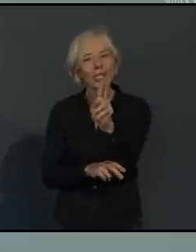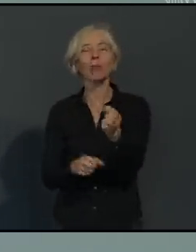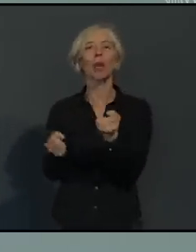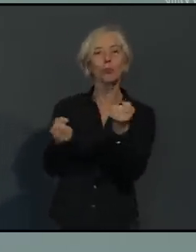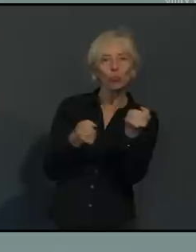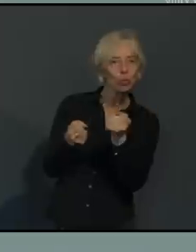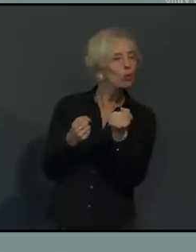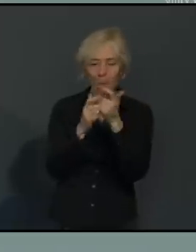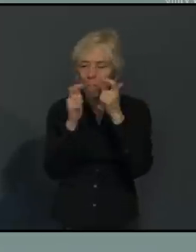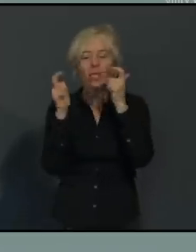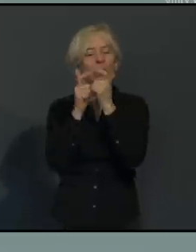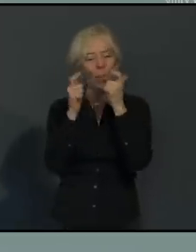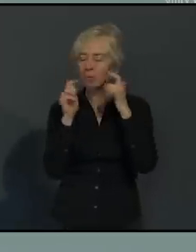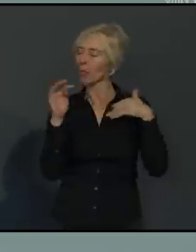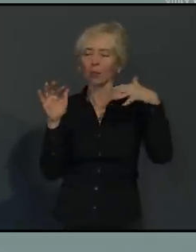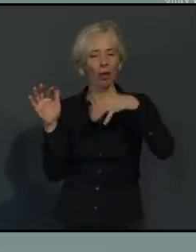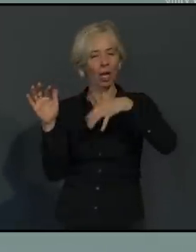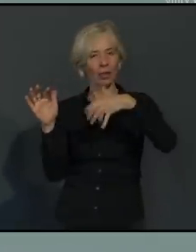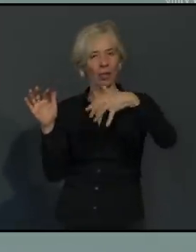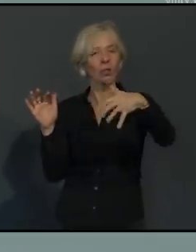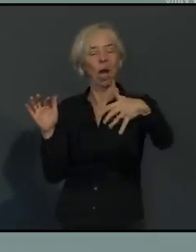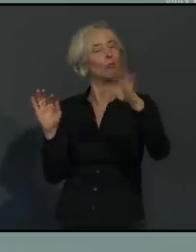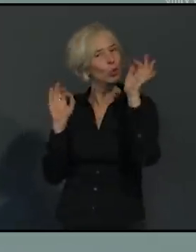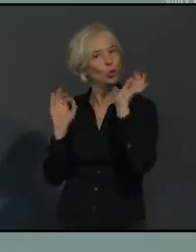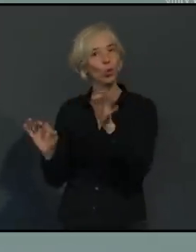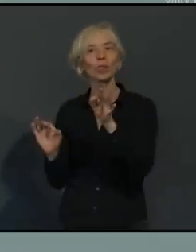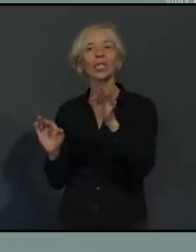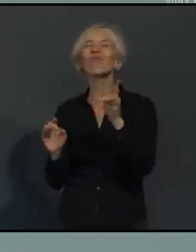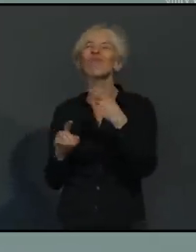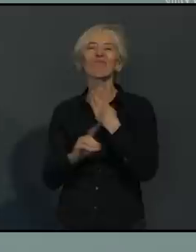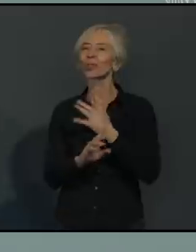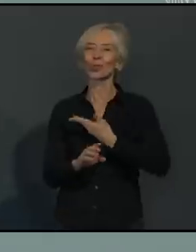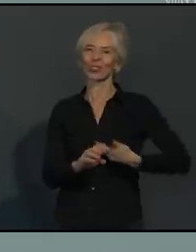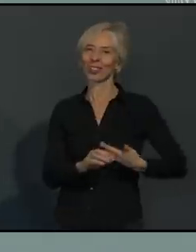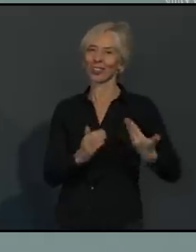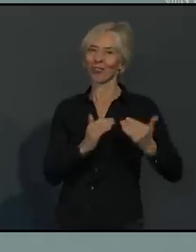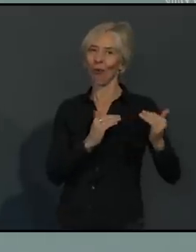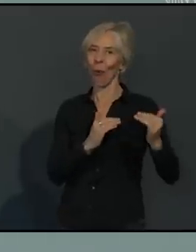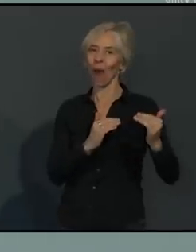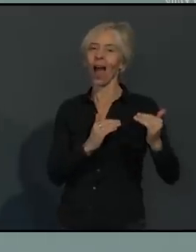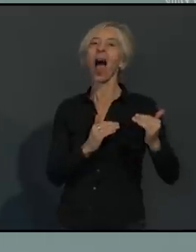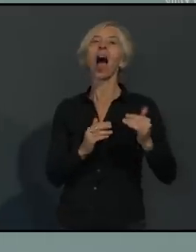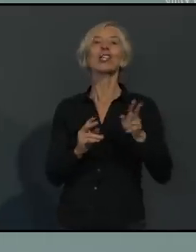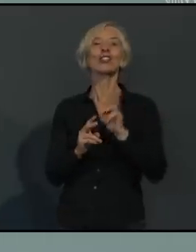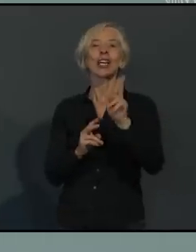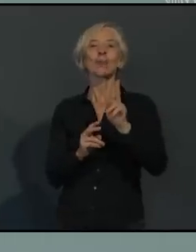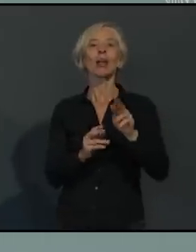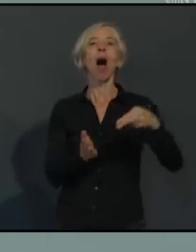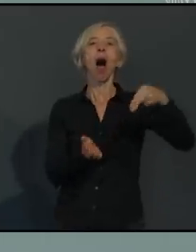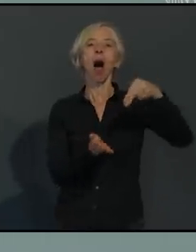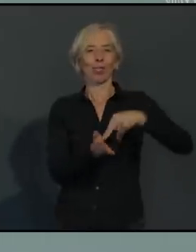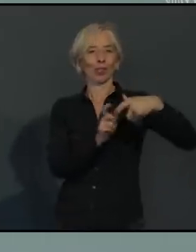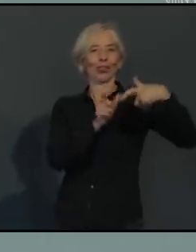zufrieden sind wir beispielsweise im Bereich von Haltestellen oder auch in sonstigen Bereichen der Innenstädte, wo wir eine